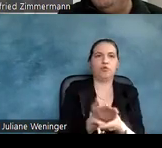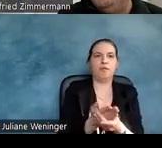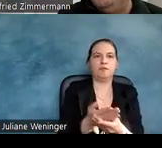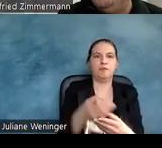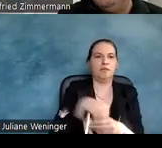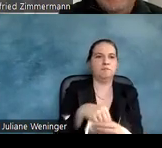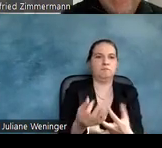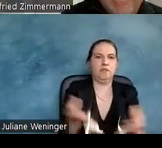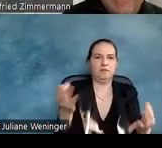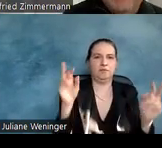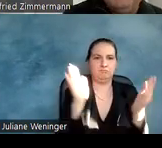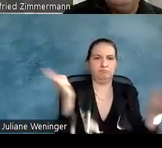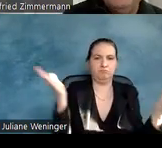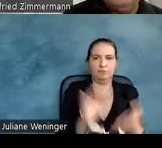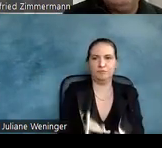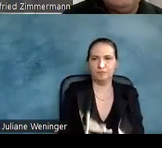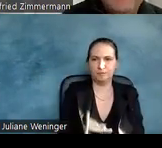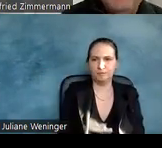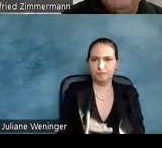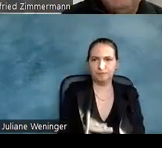Fährt ja auch wieder. Ja. Wenn die